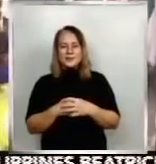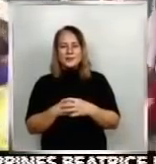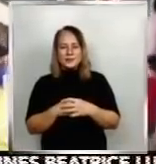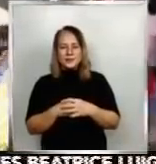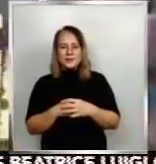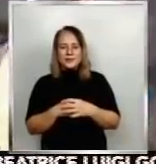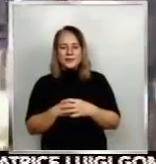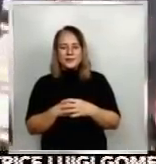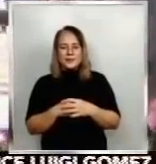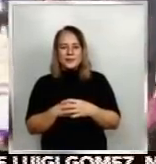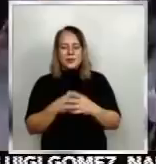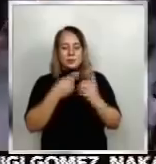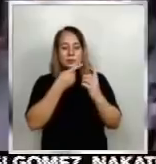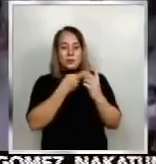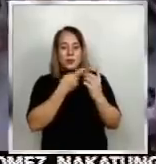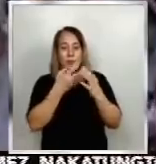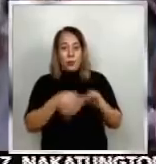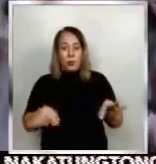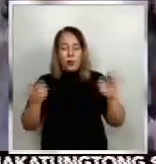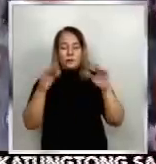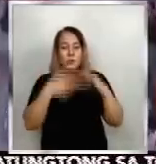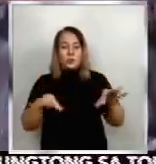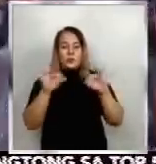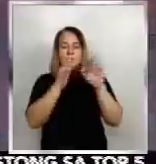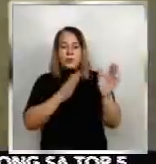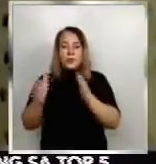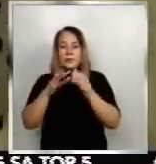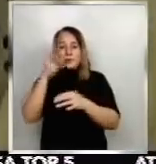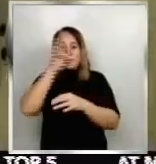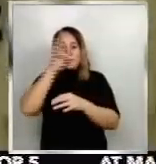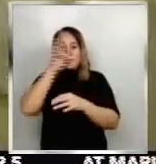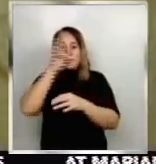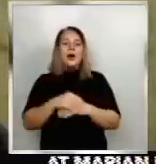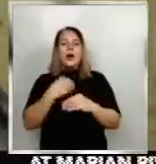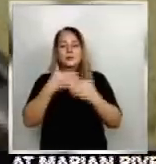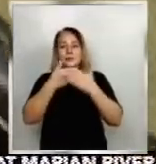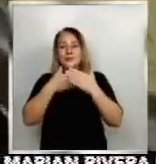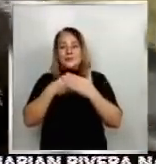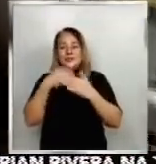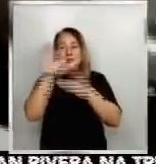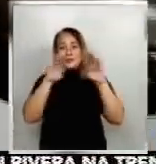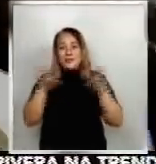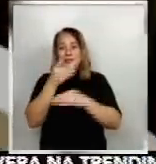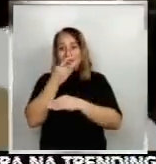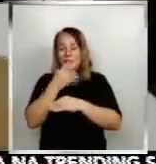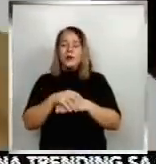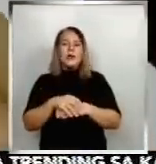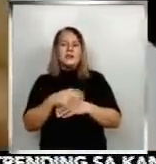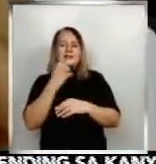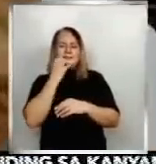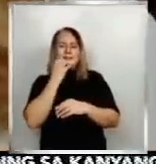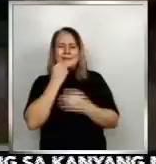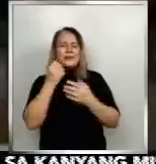Isa sa mga pinaka-inaabangang handaan ng pamilyang Pinoy kada taon ang Noche Buena. Kaya kahit gipit, hindi nawawala ang kahit simpleng salo-salo